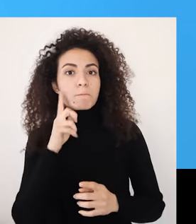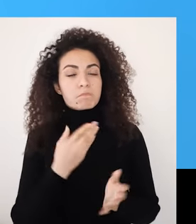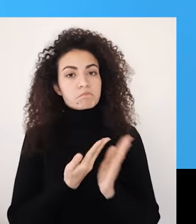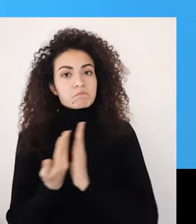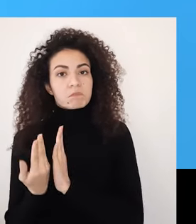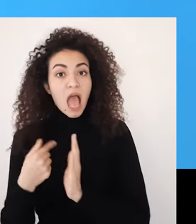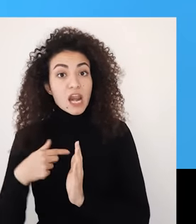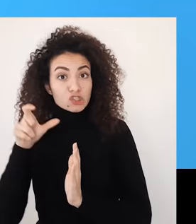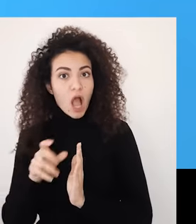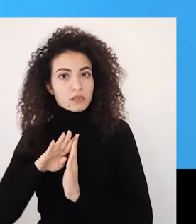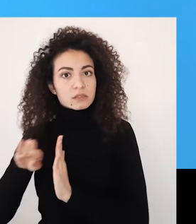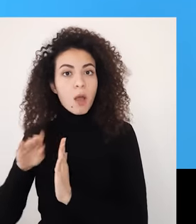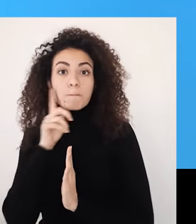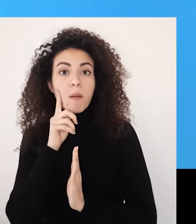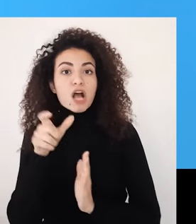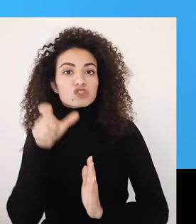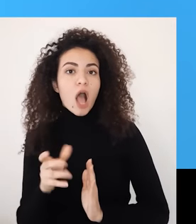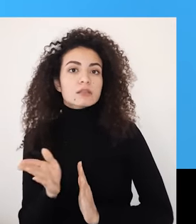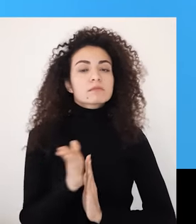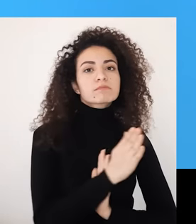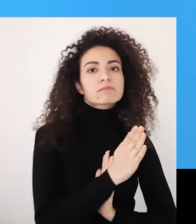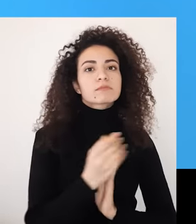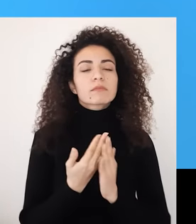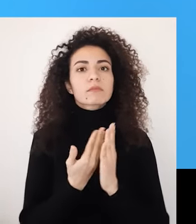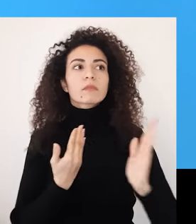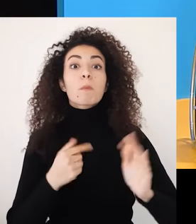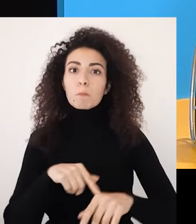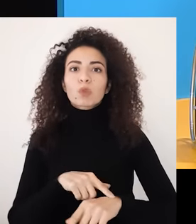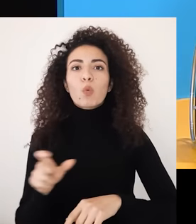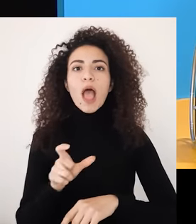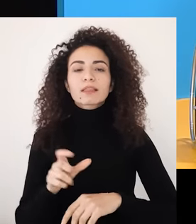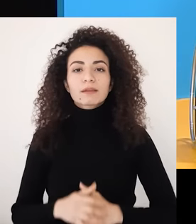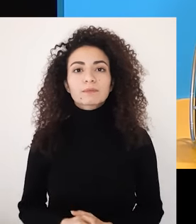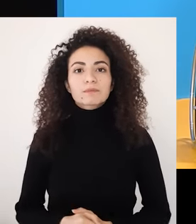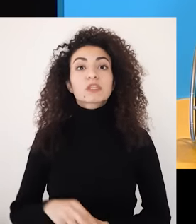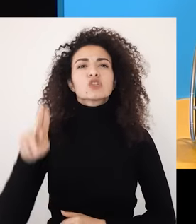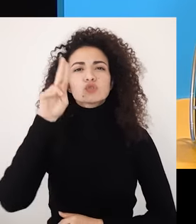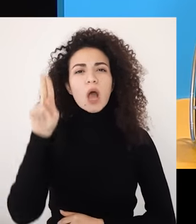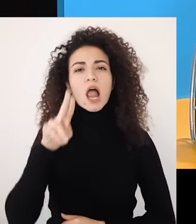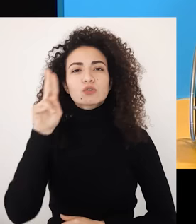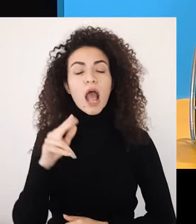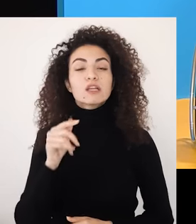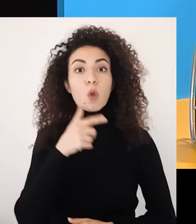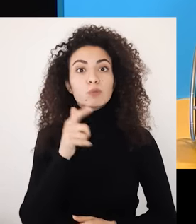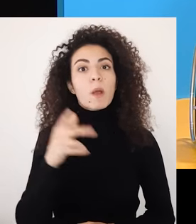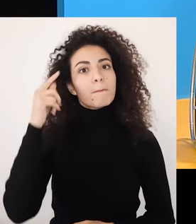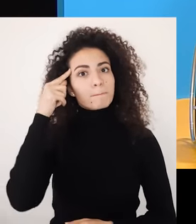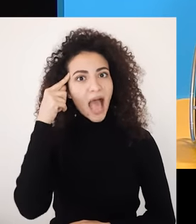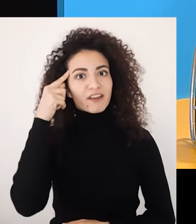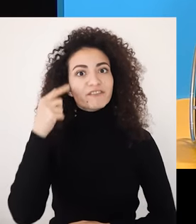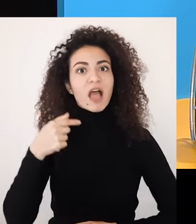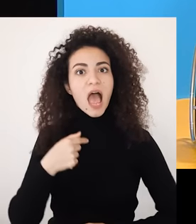غالباً الشخص الأساسي اللي بيعطيني بالطفل بحاجاته اليومية هالأسل الجوهرية بتحدد هويتنا